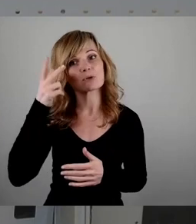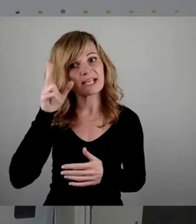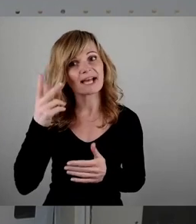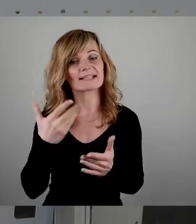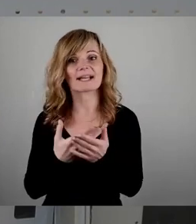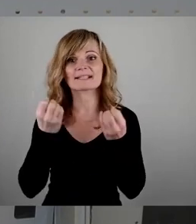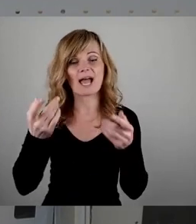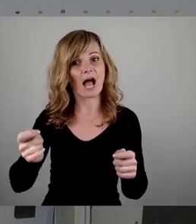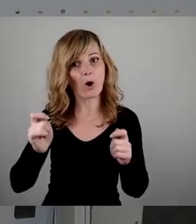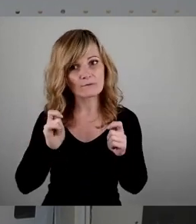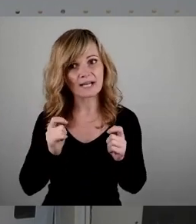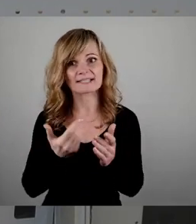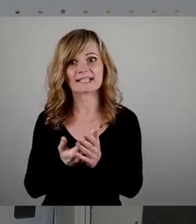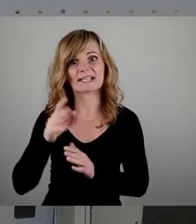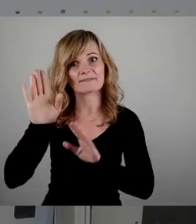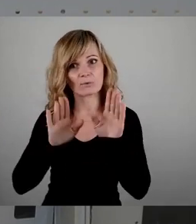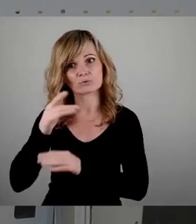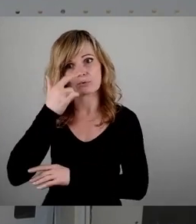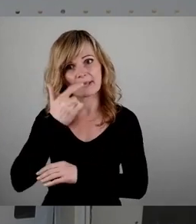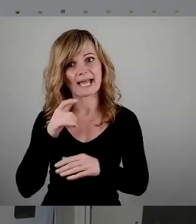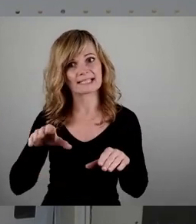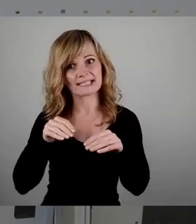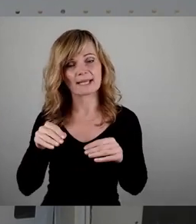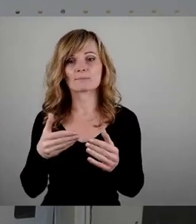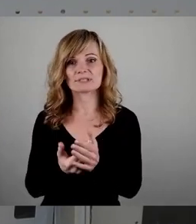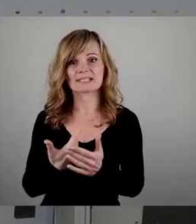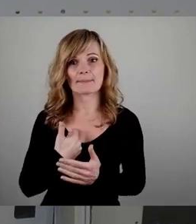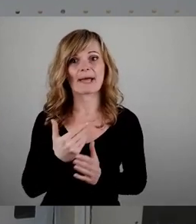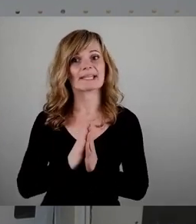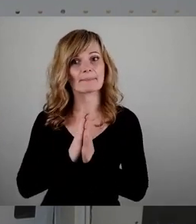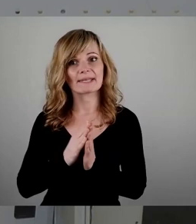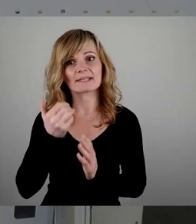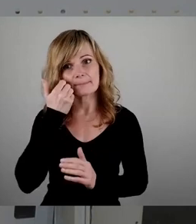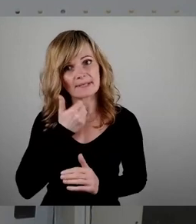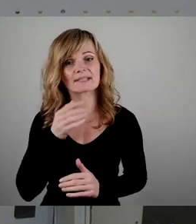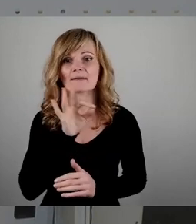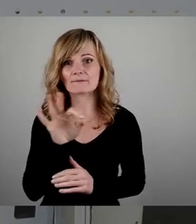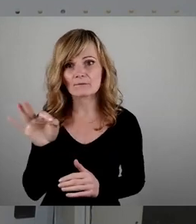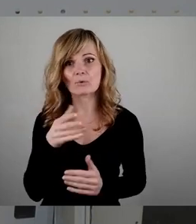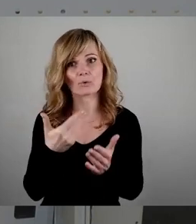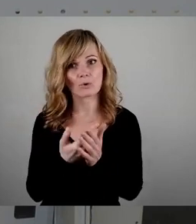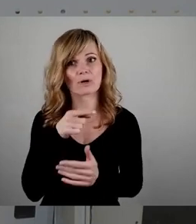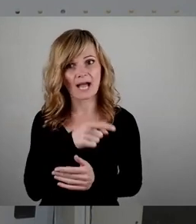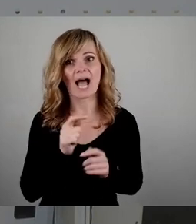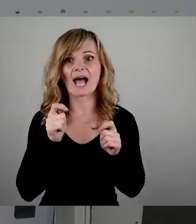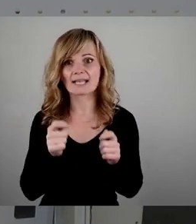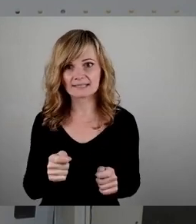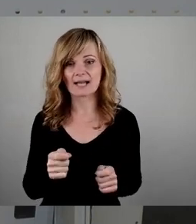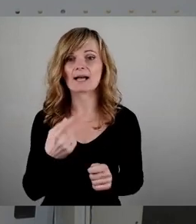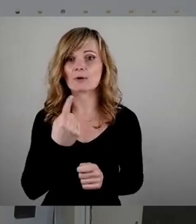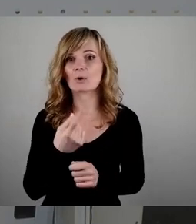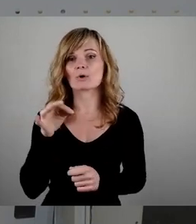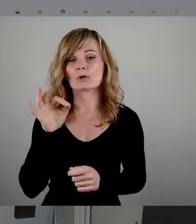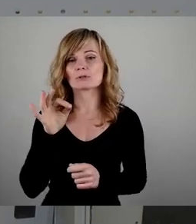und wir sollten dieses Votum ernst nehmen. Und deshalb ist meine Bitte, stimmen Sie heute für diesen Antrag und stimmen Sie